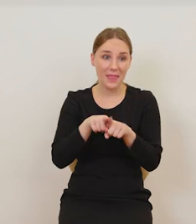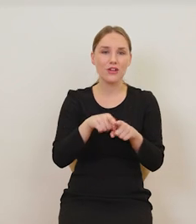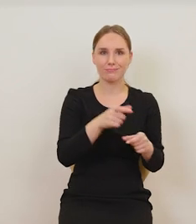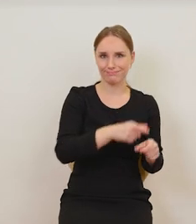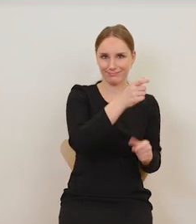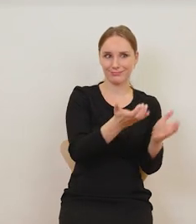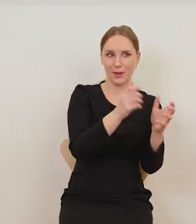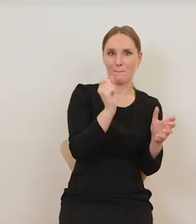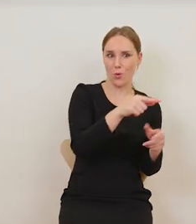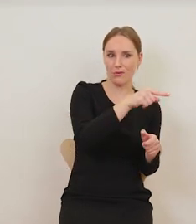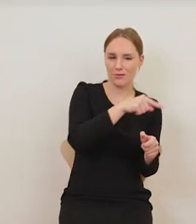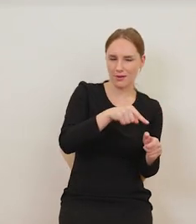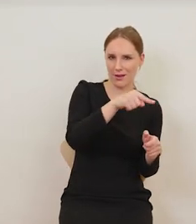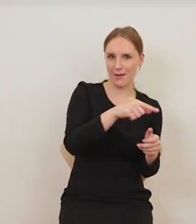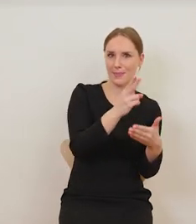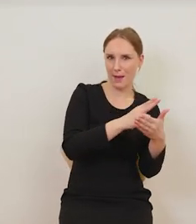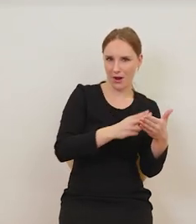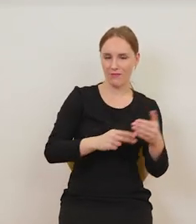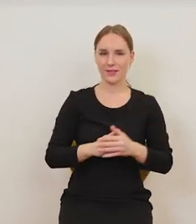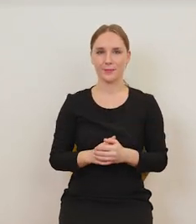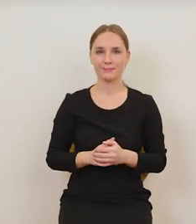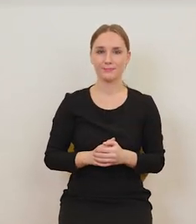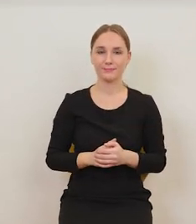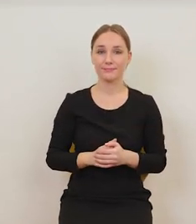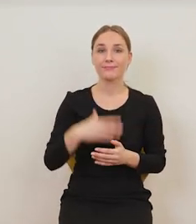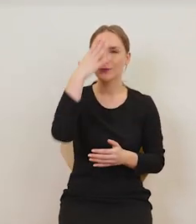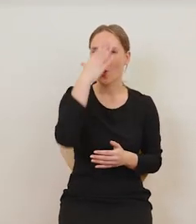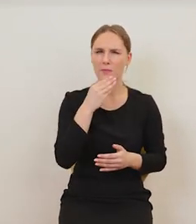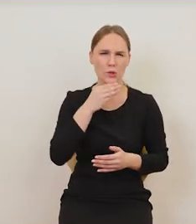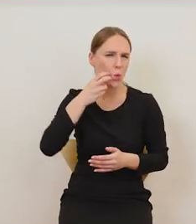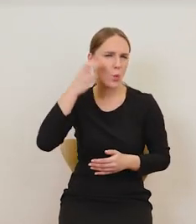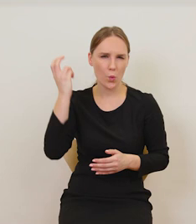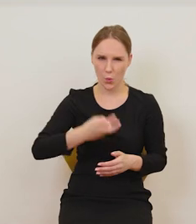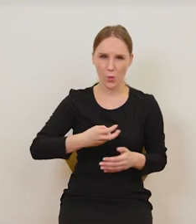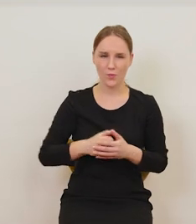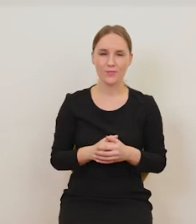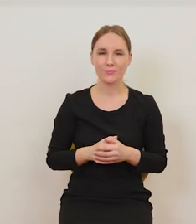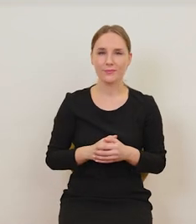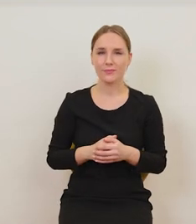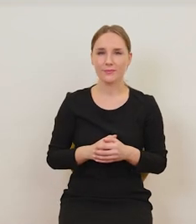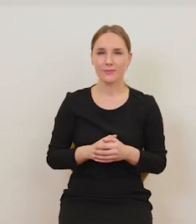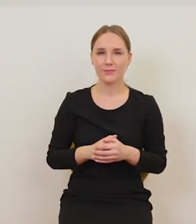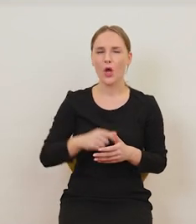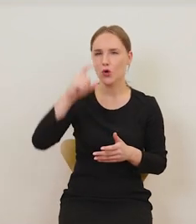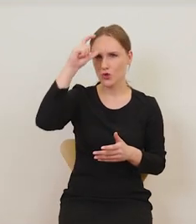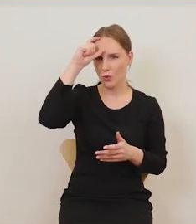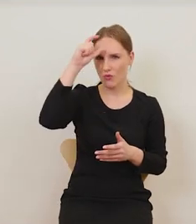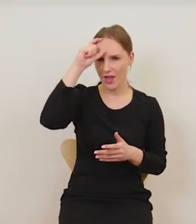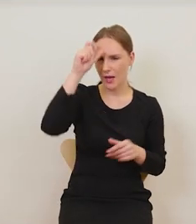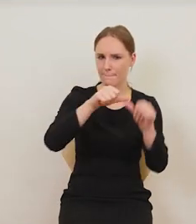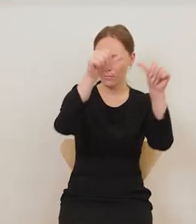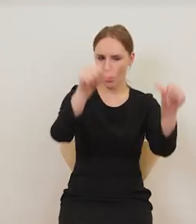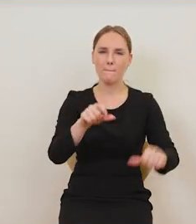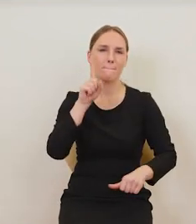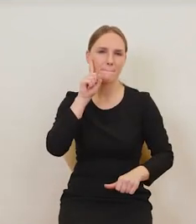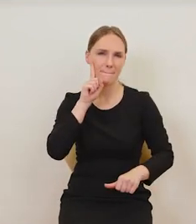Bardzo ciekawy obraz takiego człowieka, właściwie męska postać,